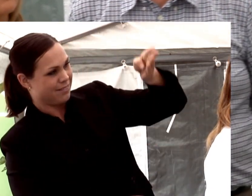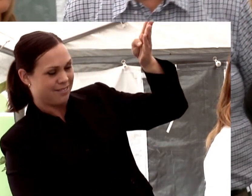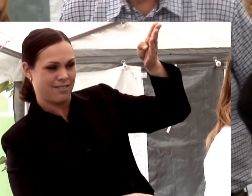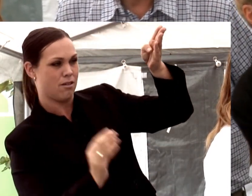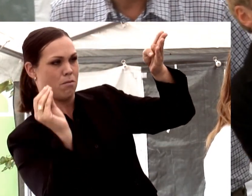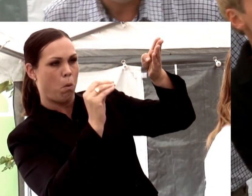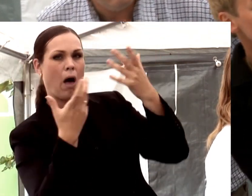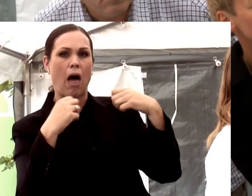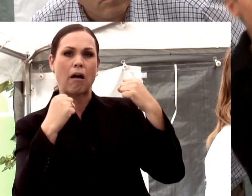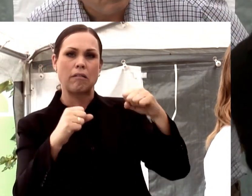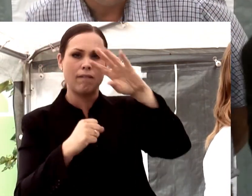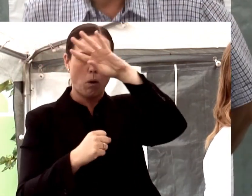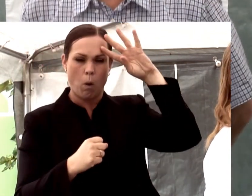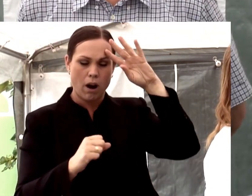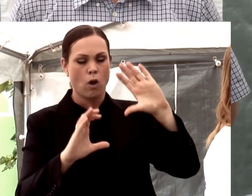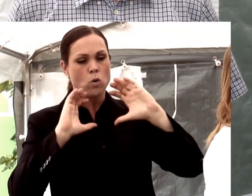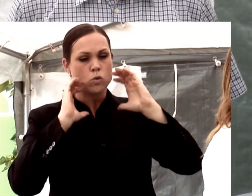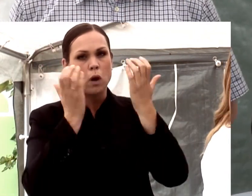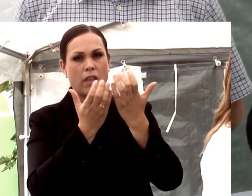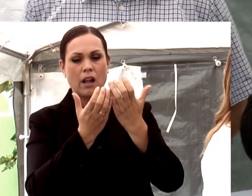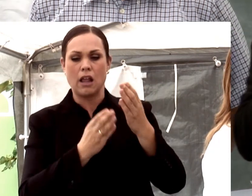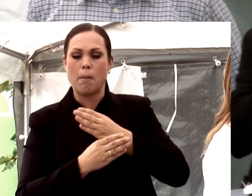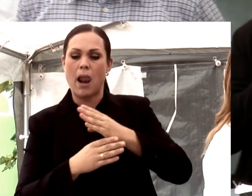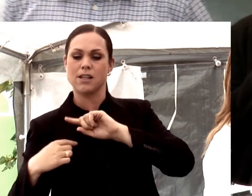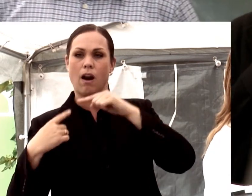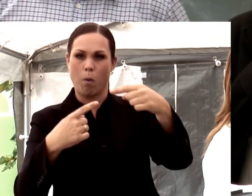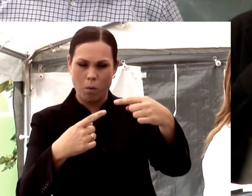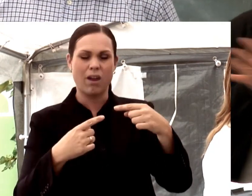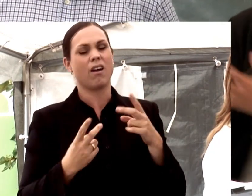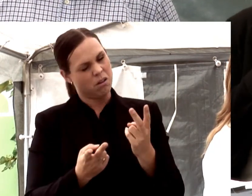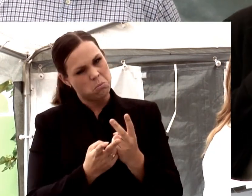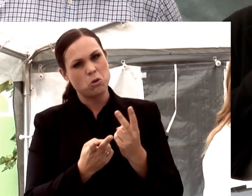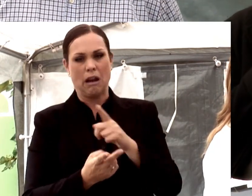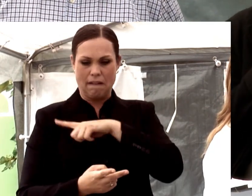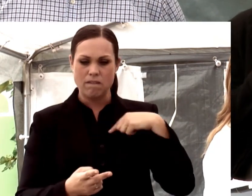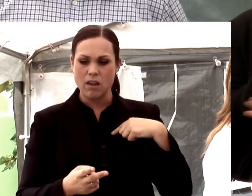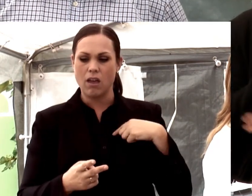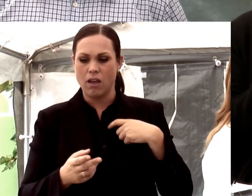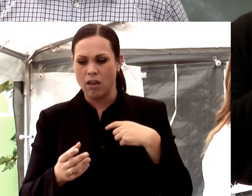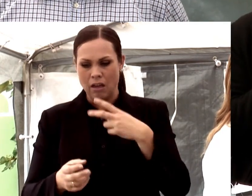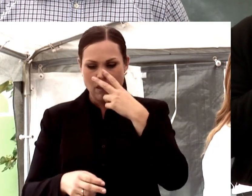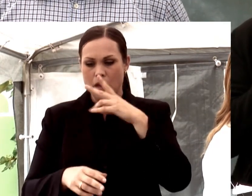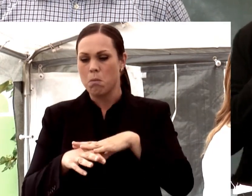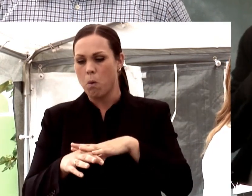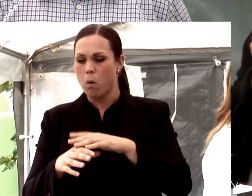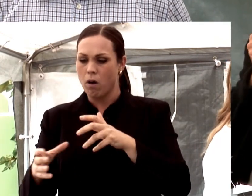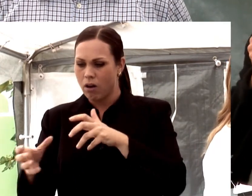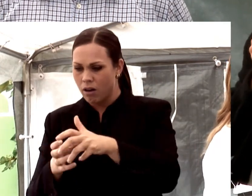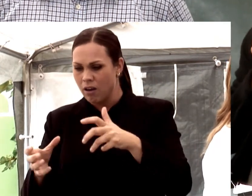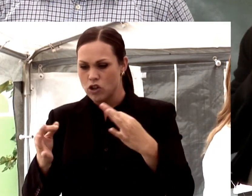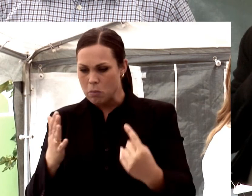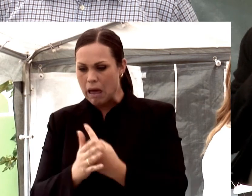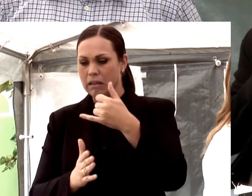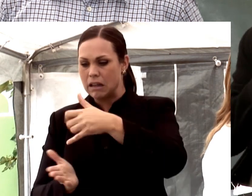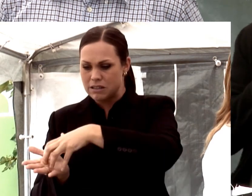där aktivt åldrande och solidaritet mellan generationer. Det betyder att vi koordinerar och tittar på vad som sker